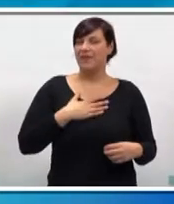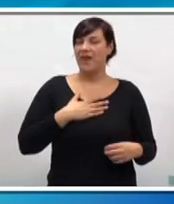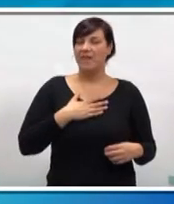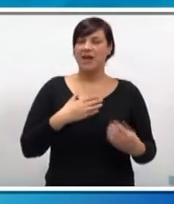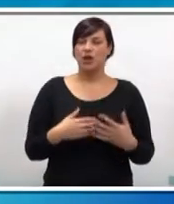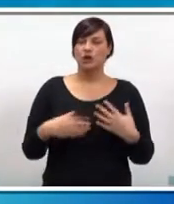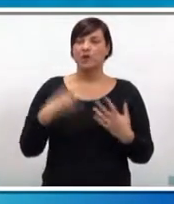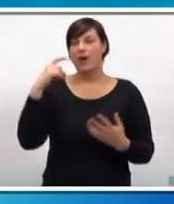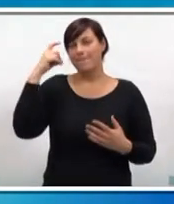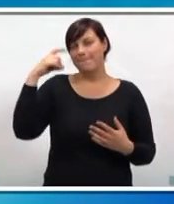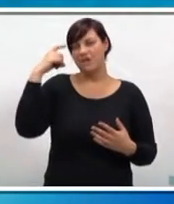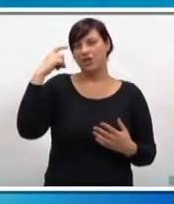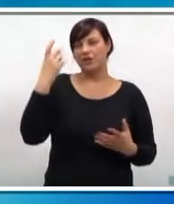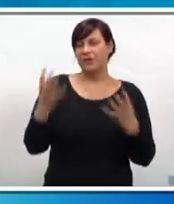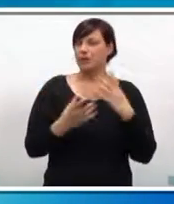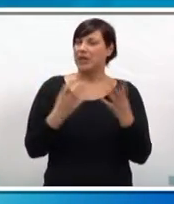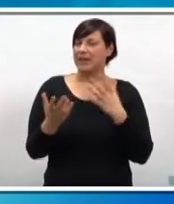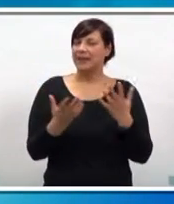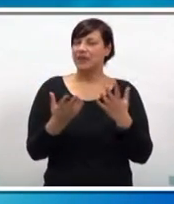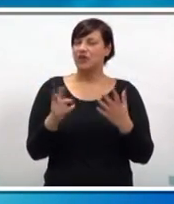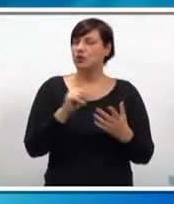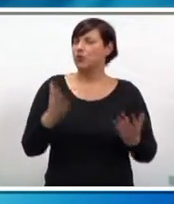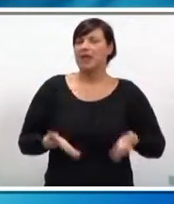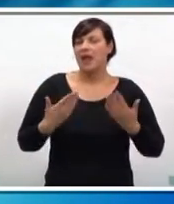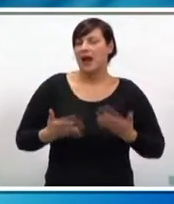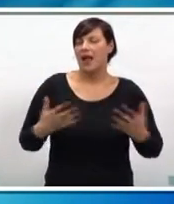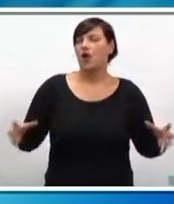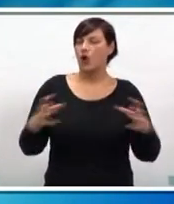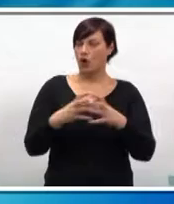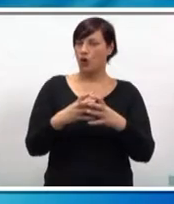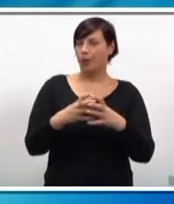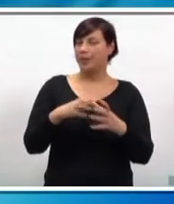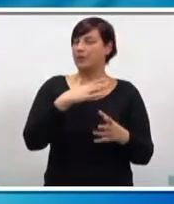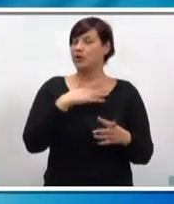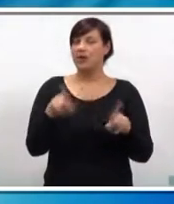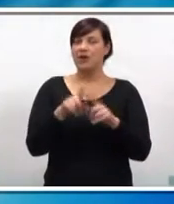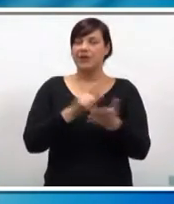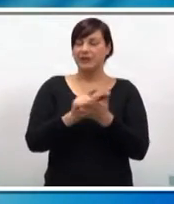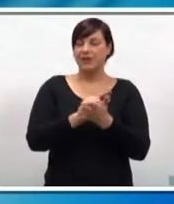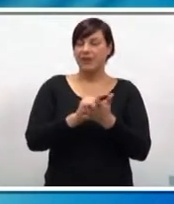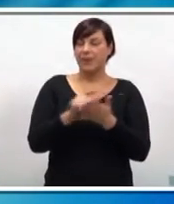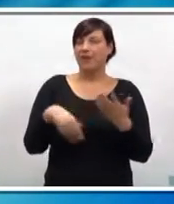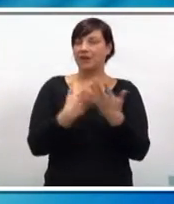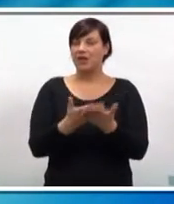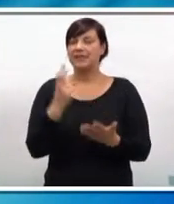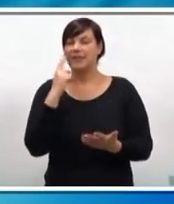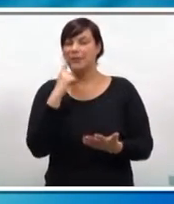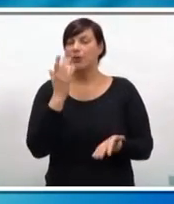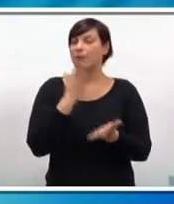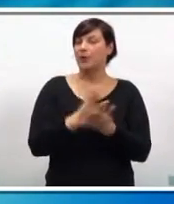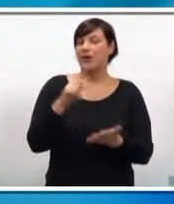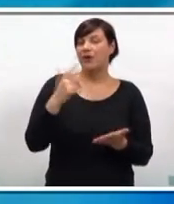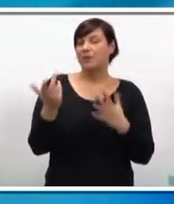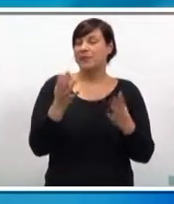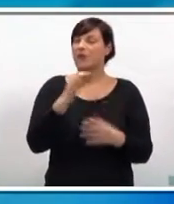svojim maštovitošću, kreativnošću. Nije lako znati ukupiti učenike u isto vrijeme da dolaze na probe, uvijek neko ima